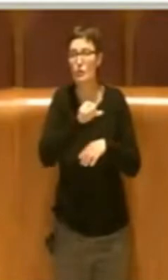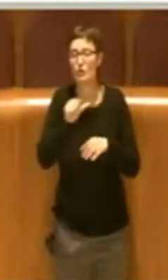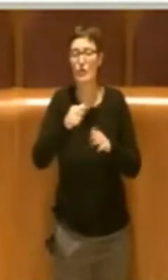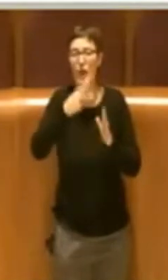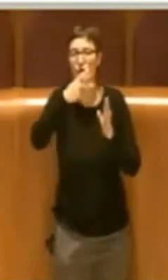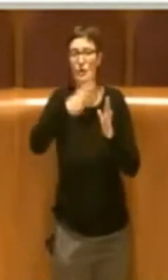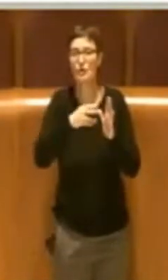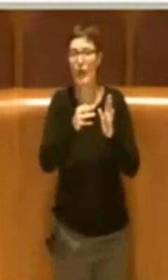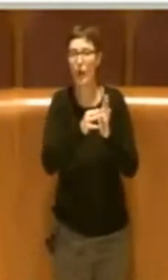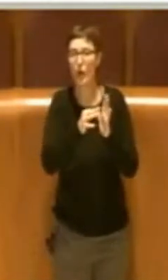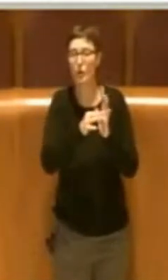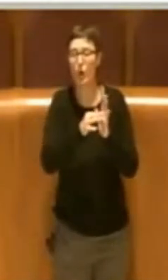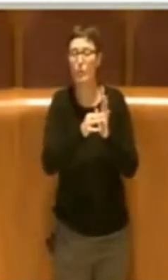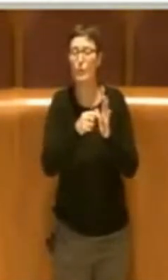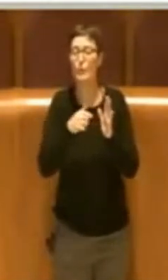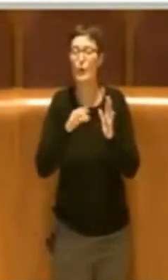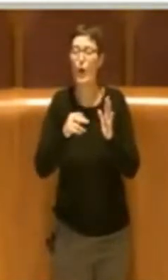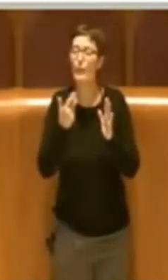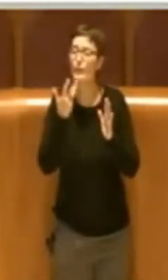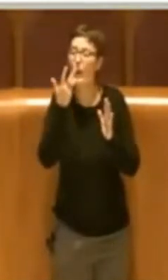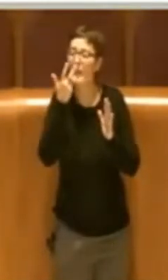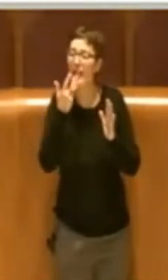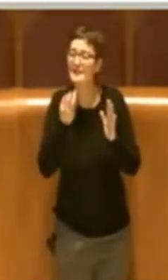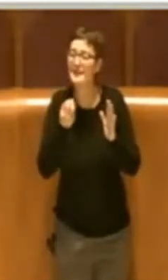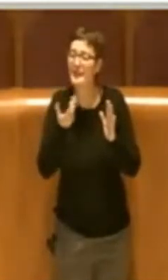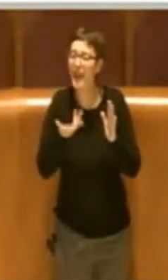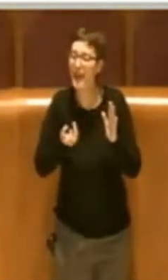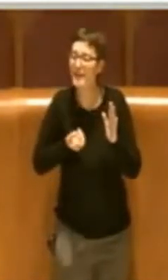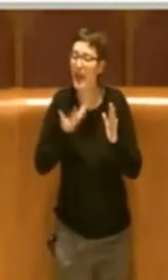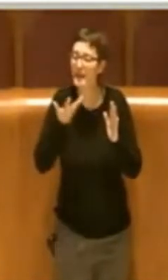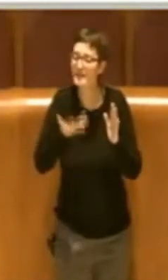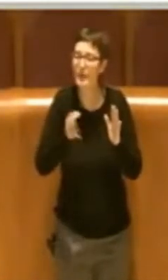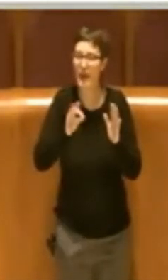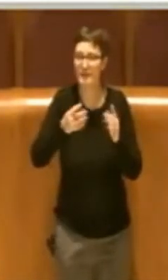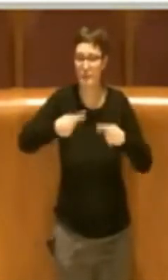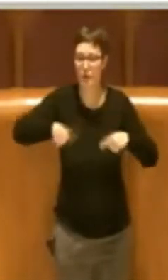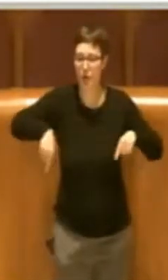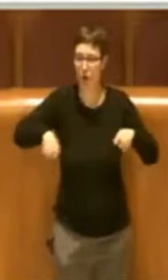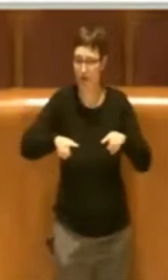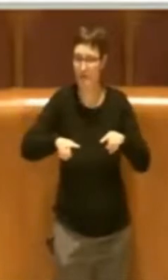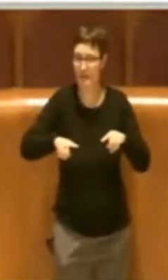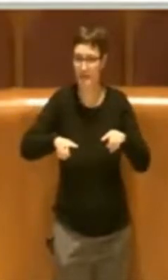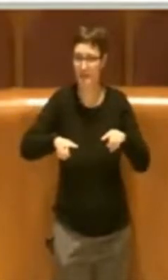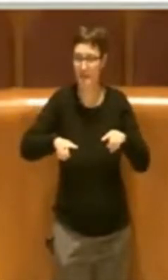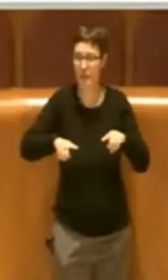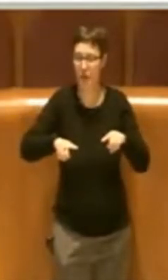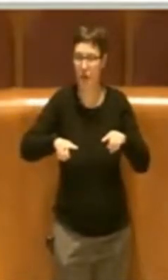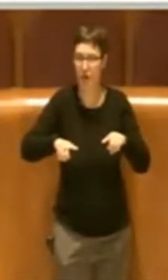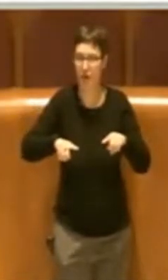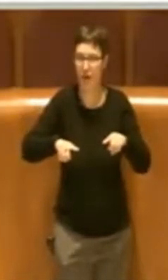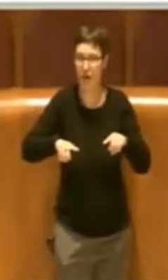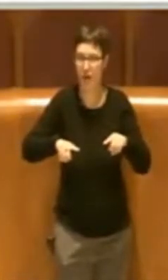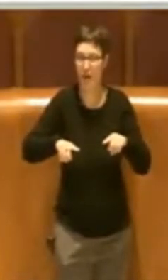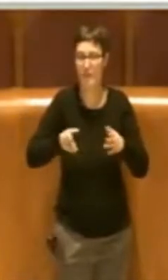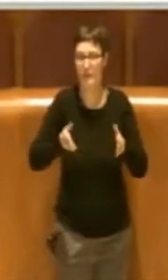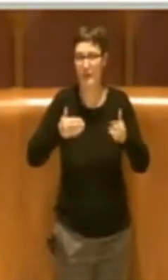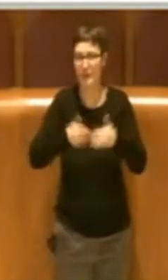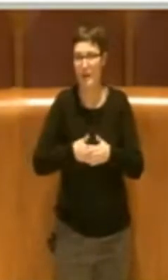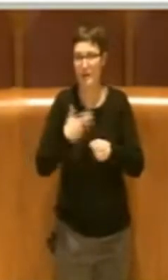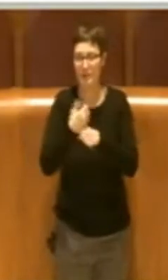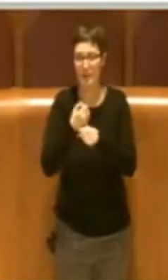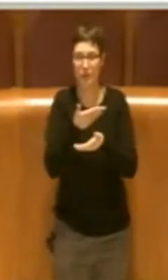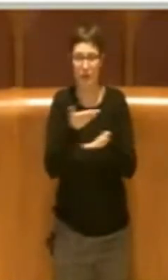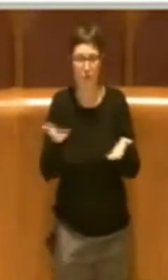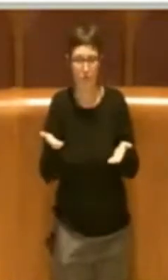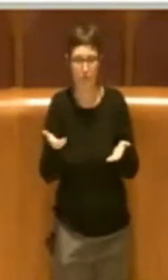desiderata che sono stati espressi in quella commissione dal Dipartimento Lavori Pubblici, cioè l'adozione